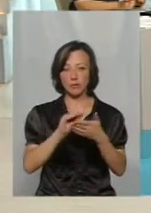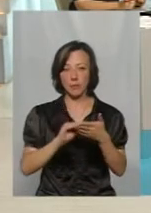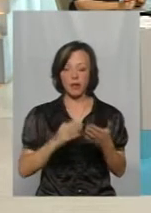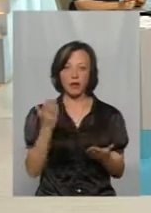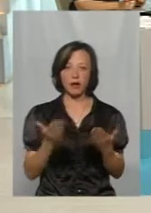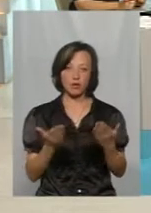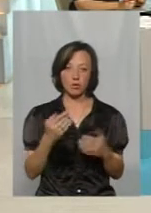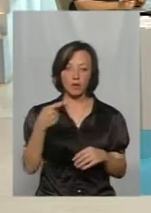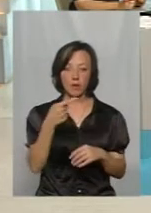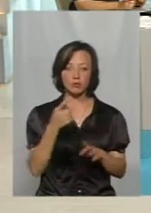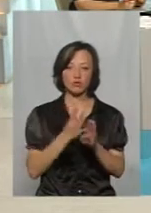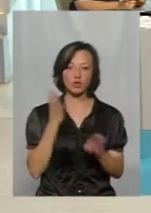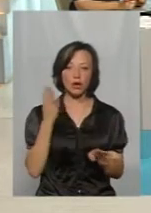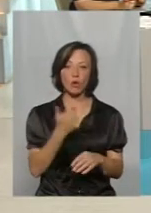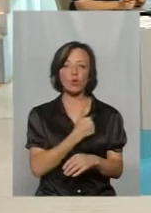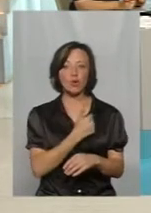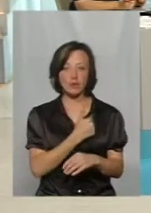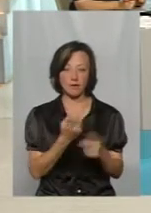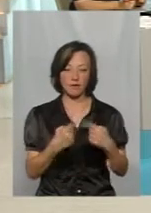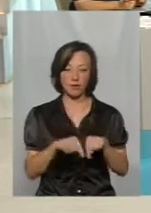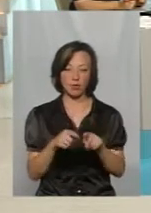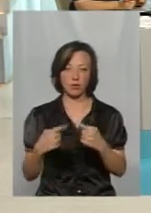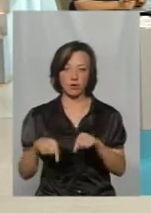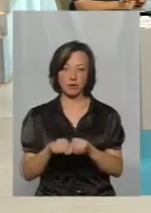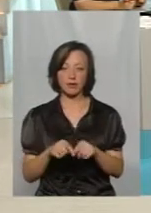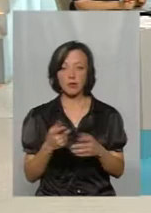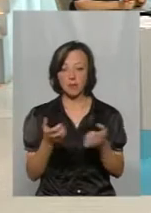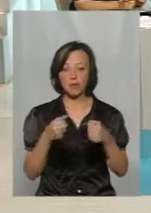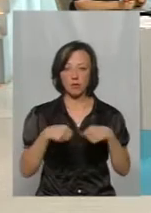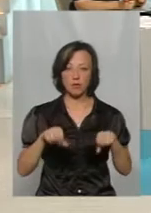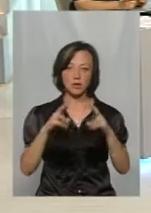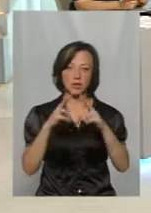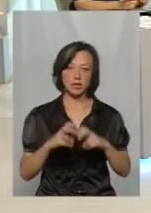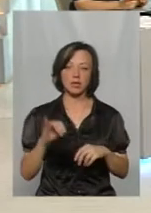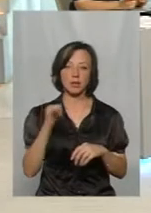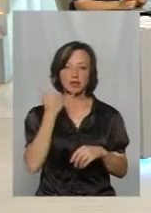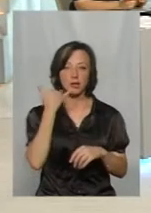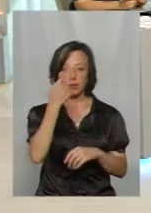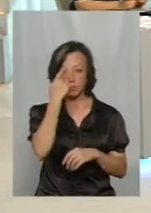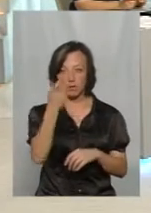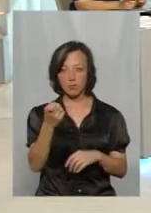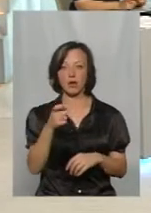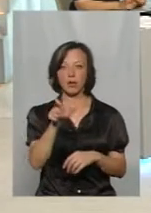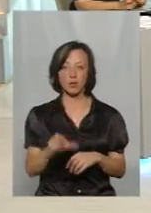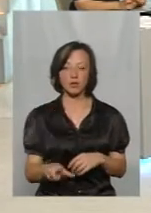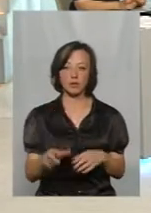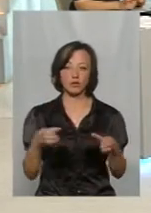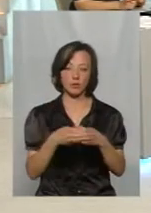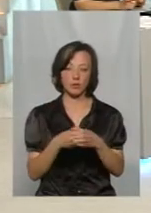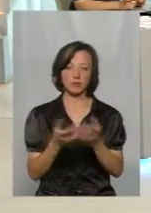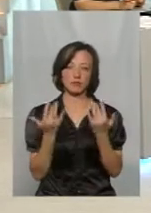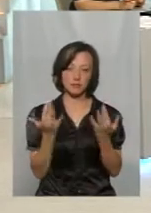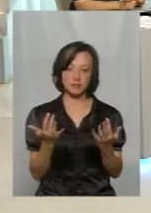в першу чергу, які би ви хотіли відвідати. Потім приймальна комісія розглядає, і по телефону повідомляється група,